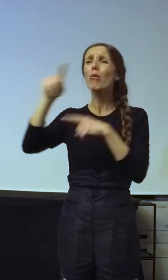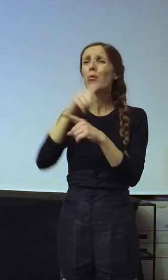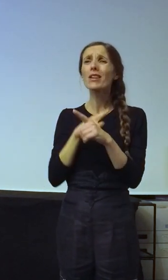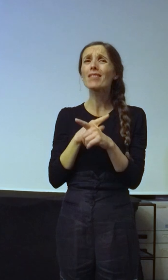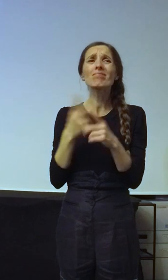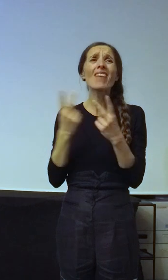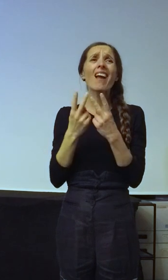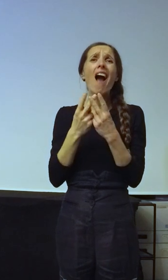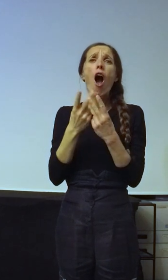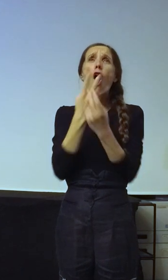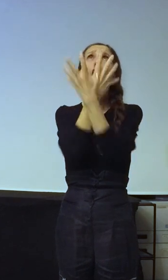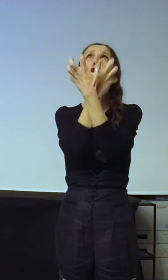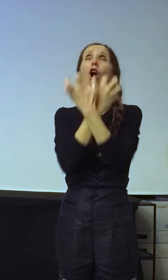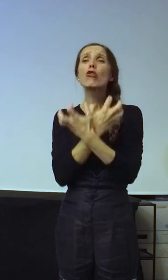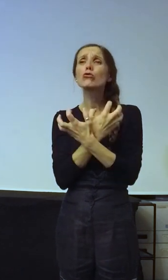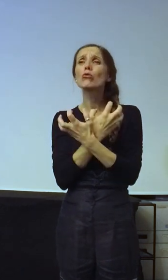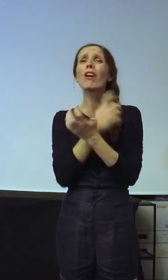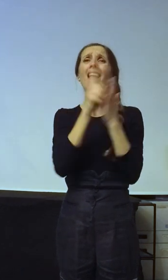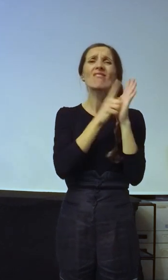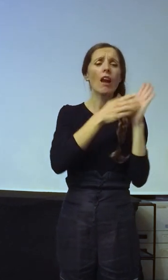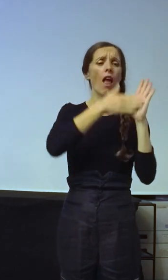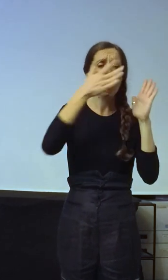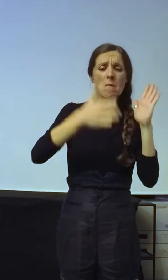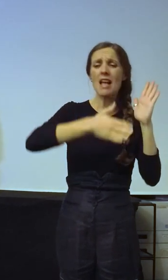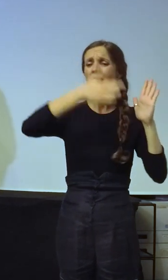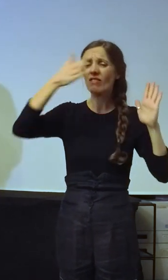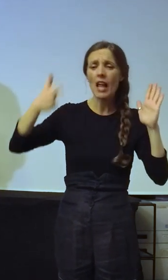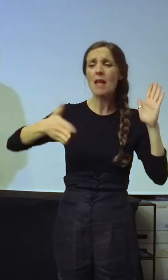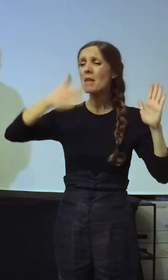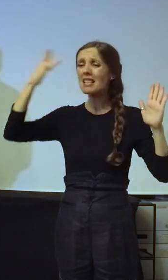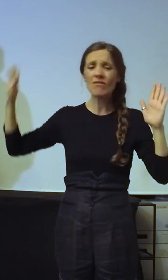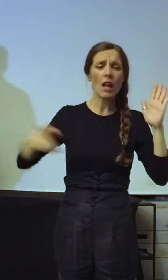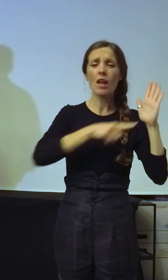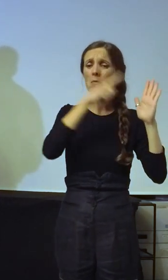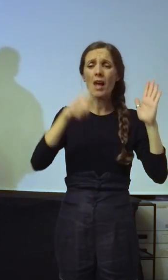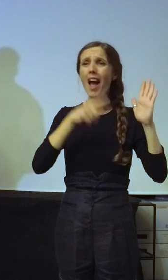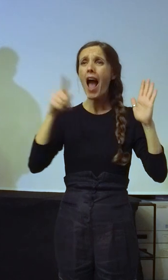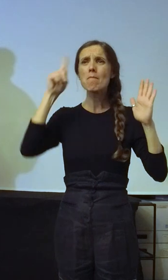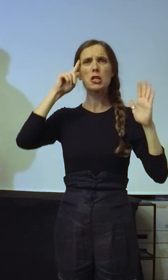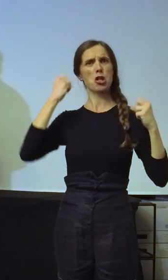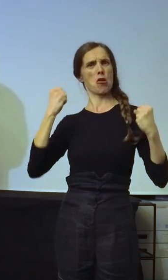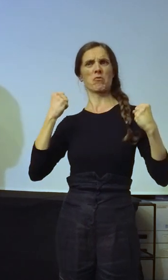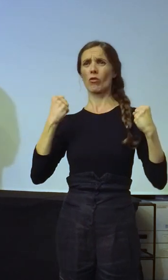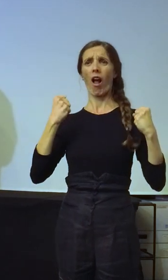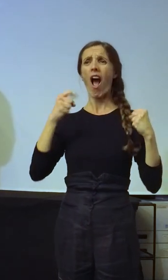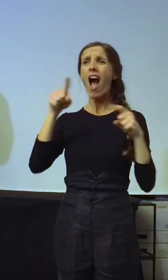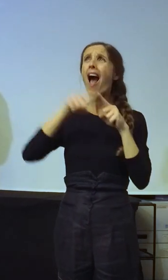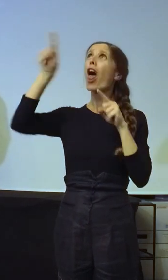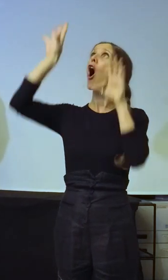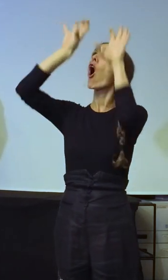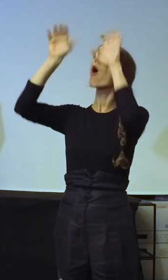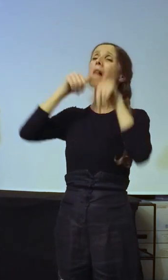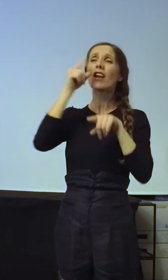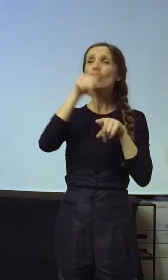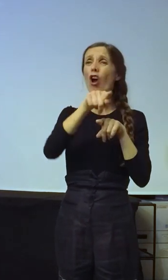potencijalni fosili koji iz doba u doba, iz vremena u vreme, prelaze sa tek malo više kozistentnosti od oblaka.